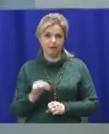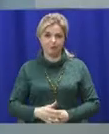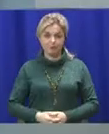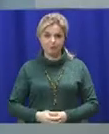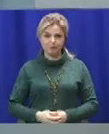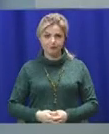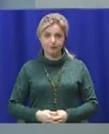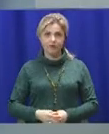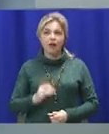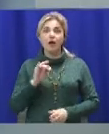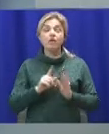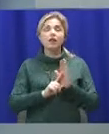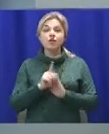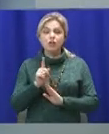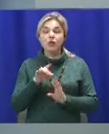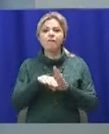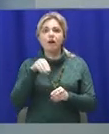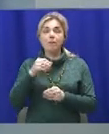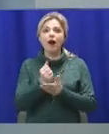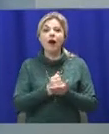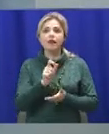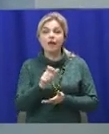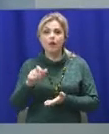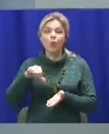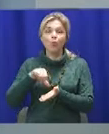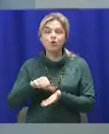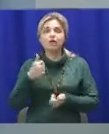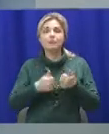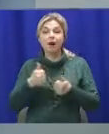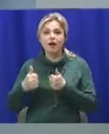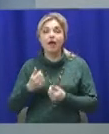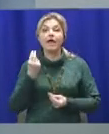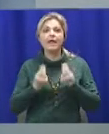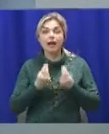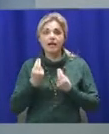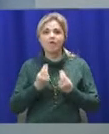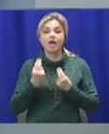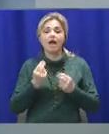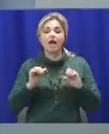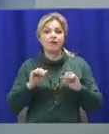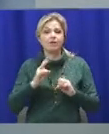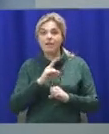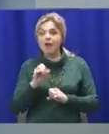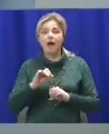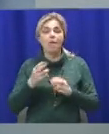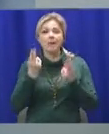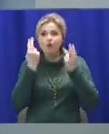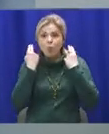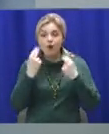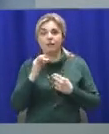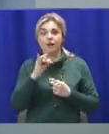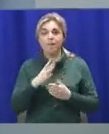Тим часом розпочався відбір кандидатів на участь в змаганнях ігри нескорених. Цього року подали заявки